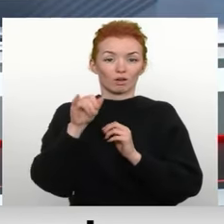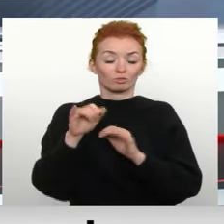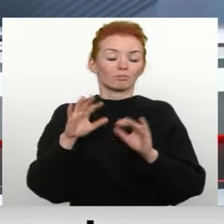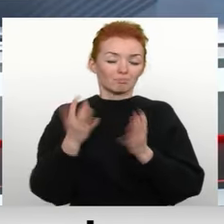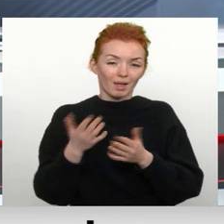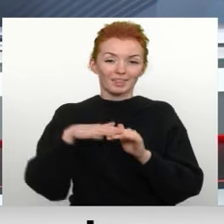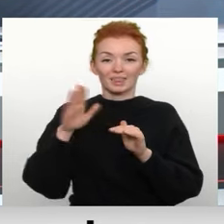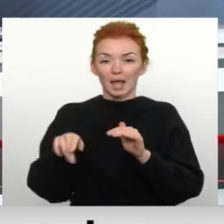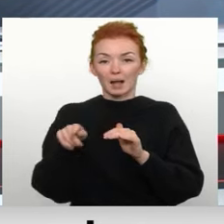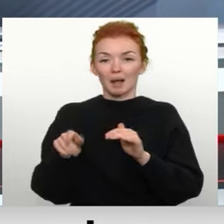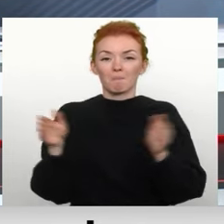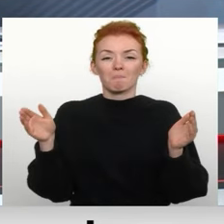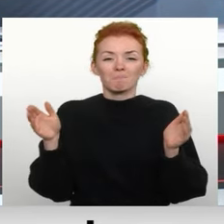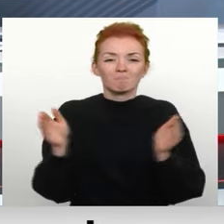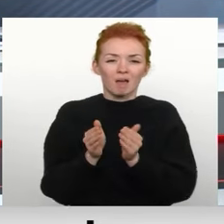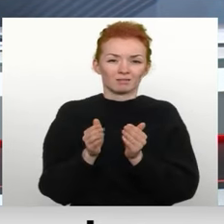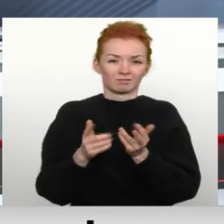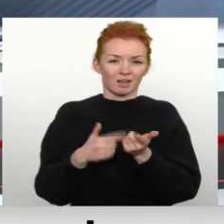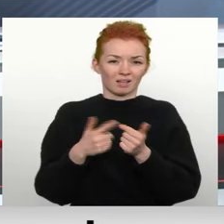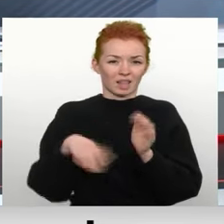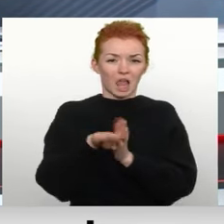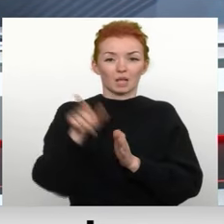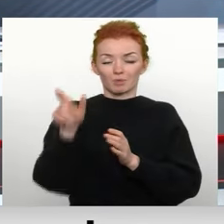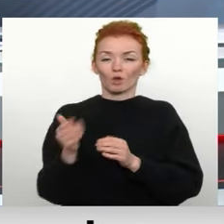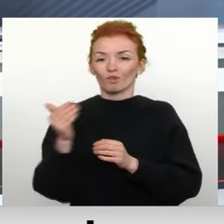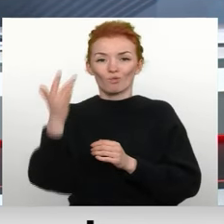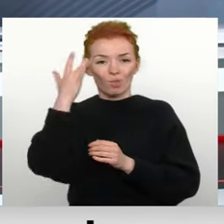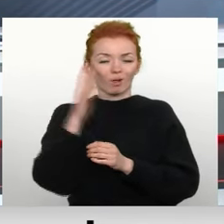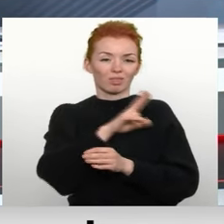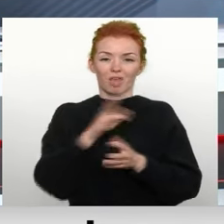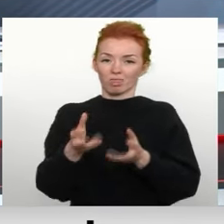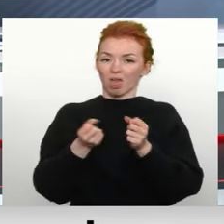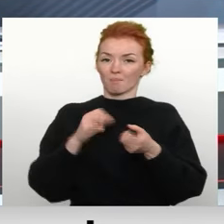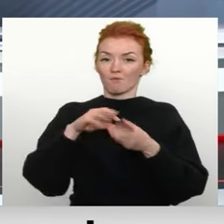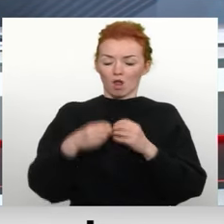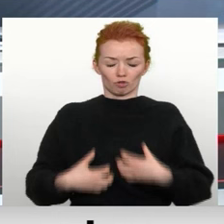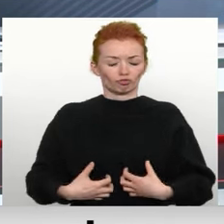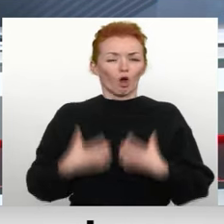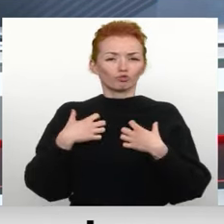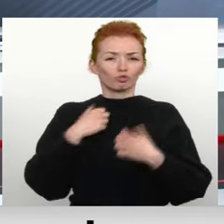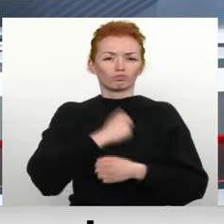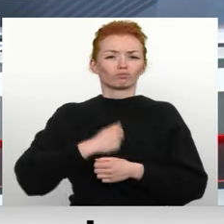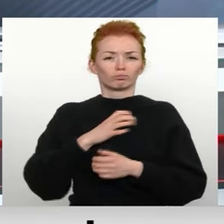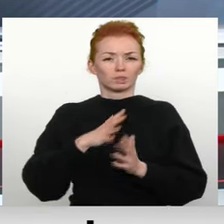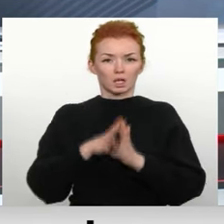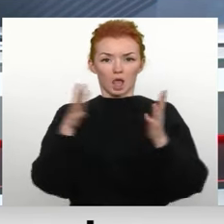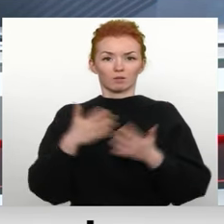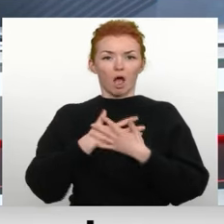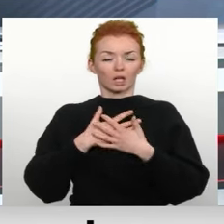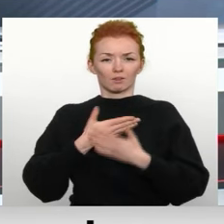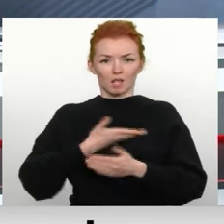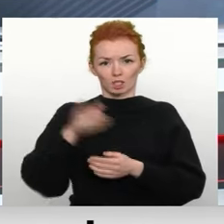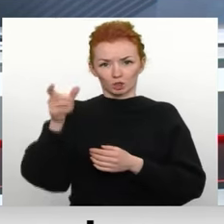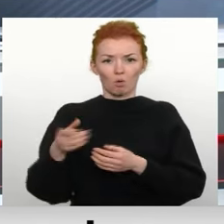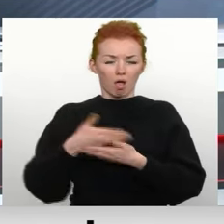nojādē šī te mazā dalībnieku skaita, viņa viedoklis netika ņemts vērā un sašutums bija liels, aktīvāki iedzīvotāji to neslēp